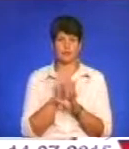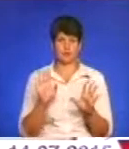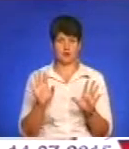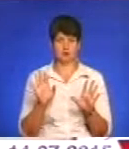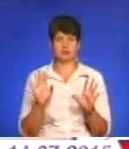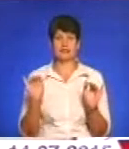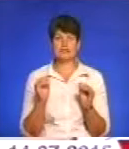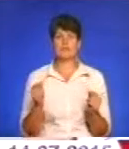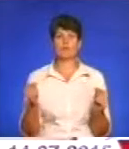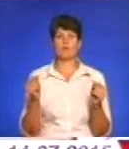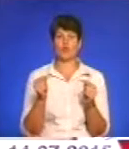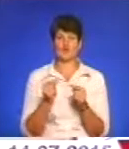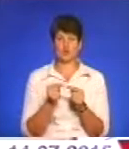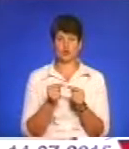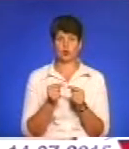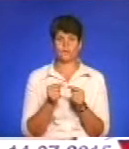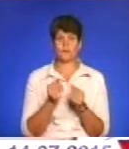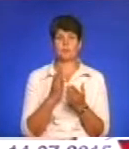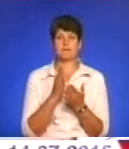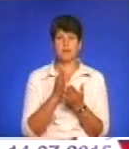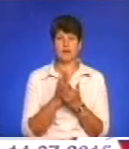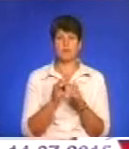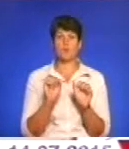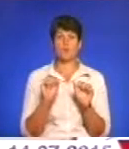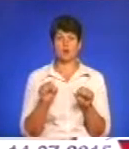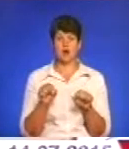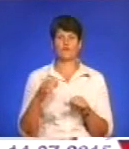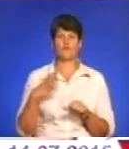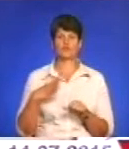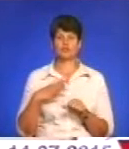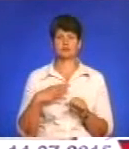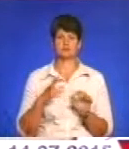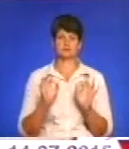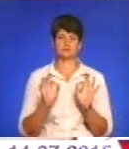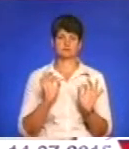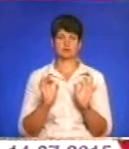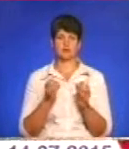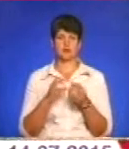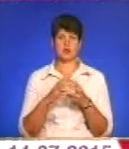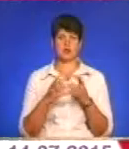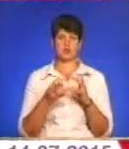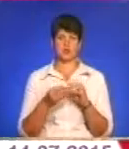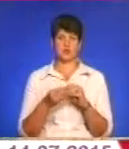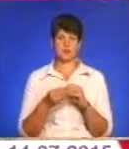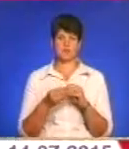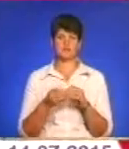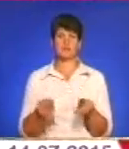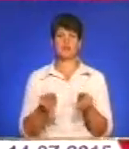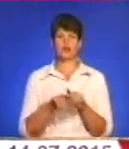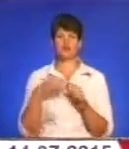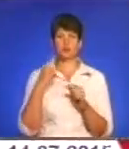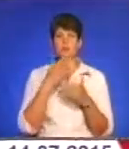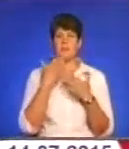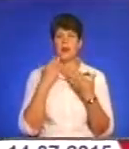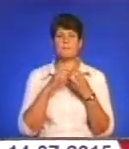відповідно, ми маємо право очікувати на досить позитивний результат. Також в області немає